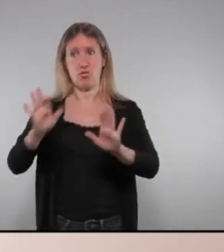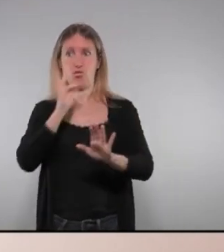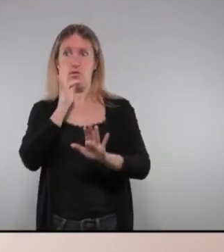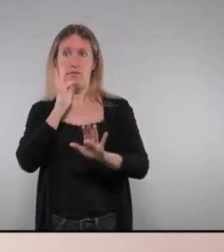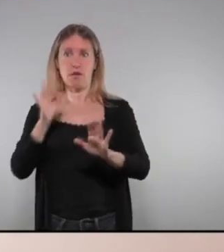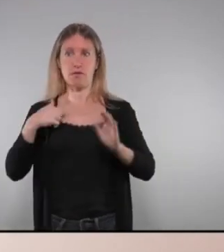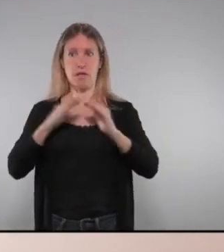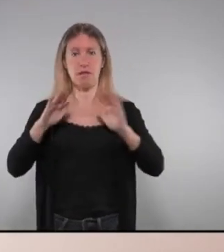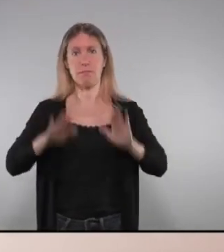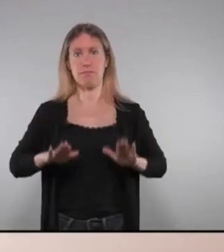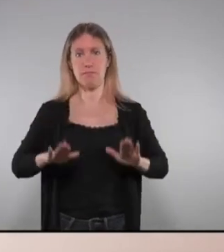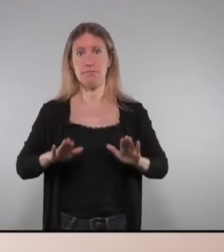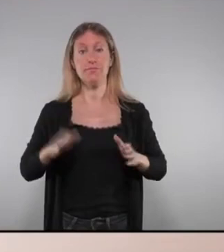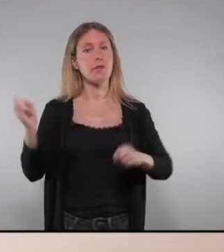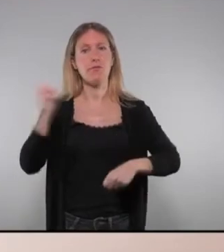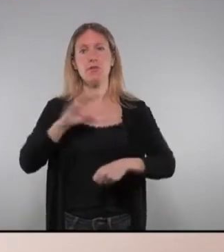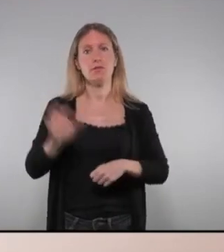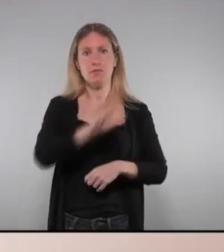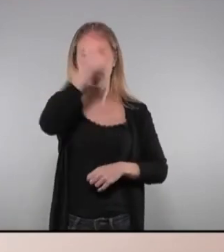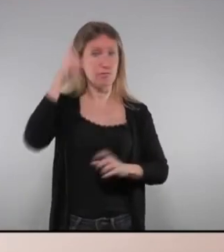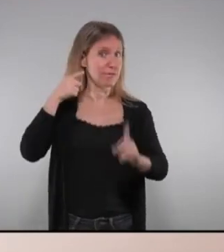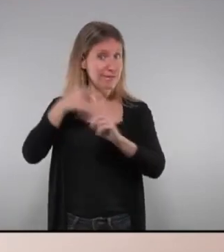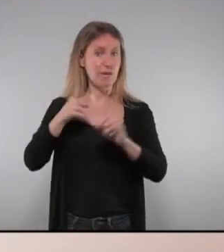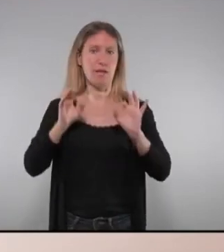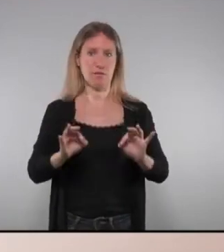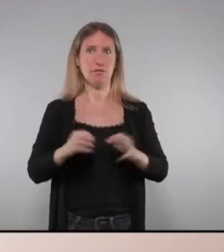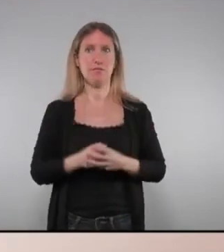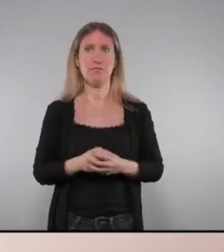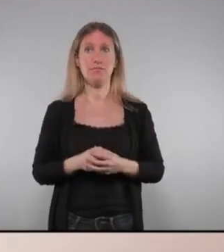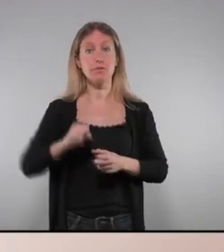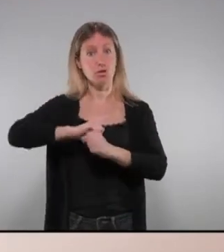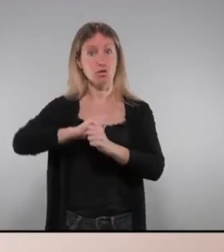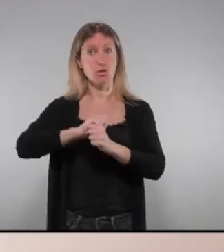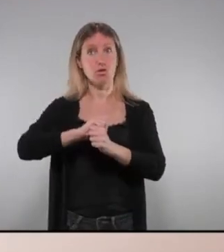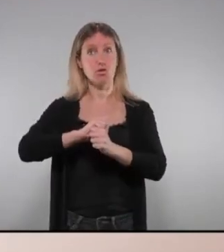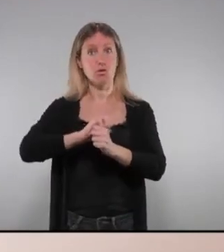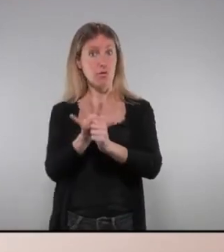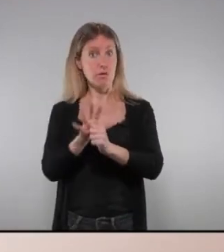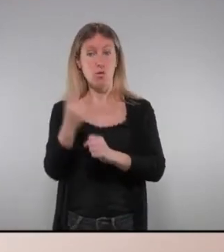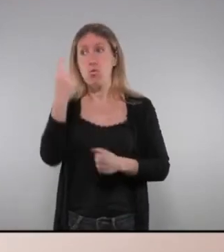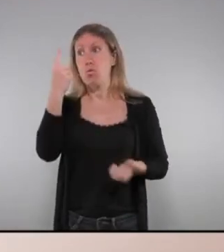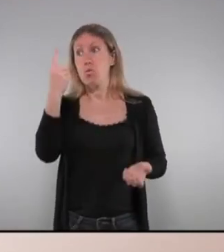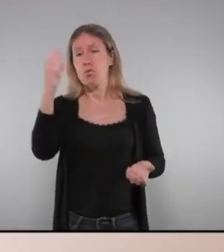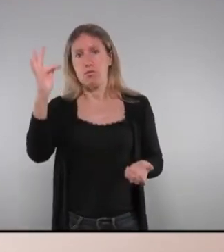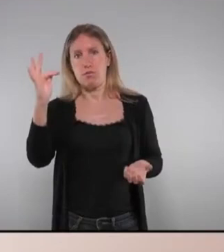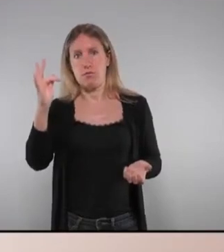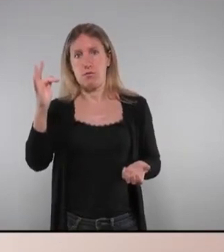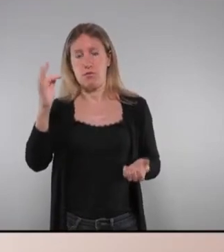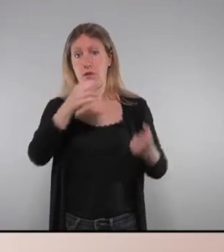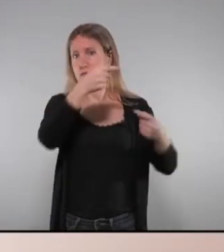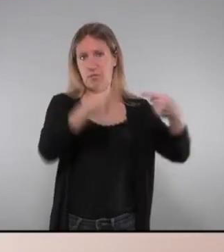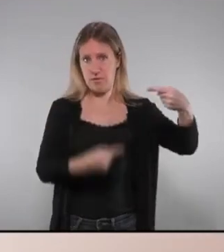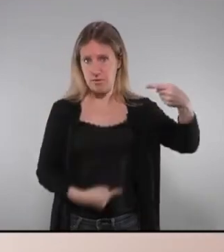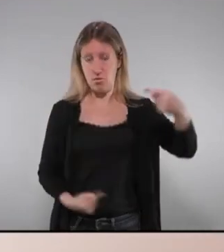i prefereixo estar a casa per tant per els fons europeus ens han de servir per això i la Covid si una cosa bona ha tingut la Covid que n tingut molt poques però aquesta és